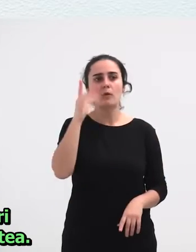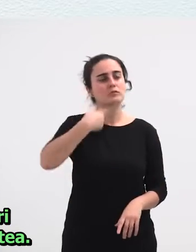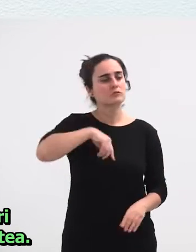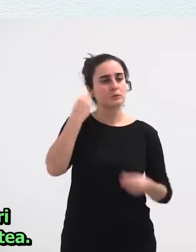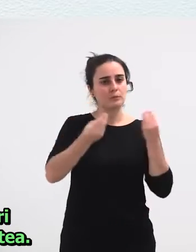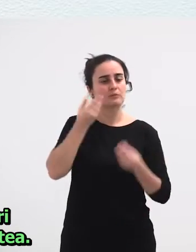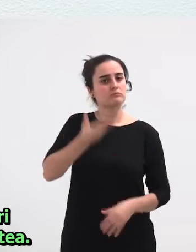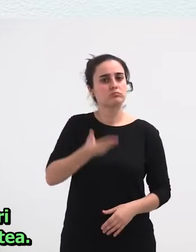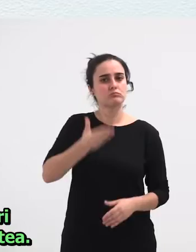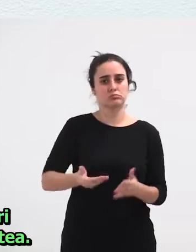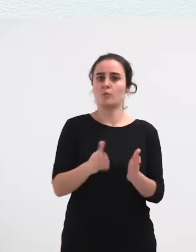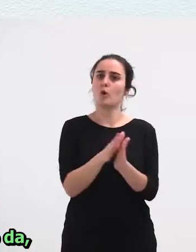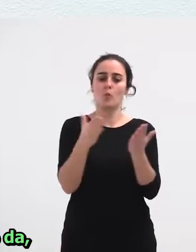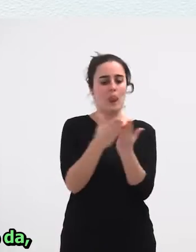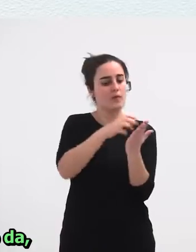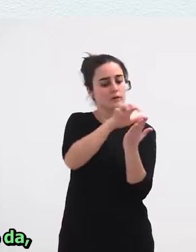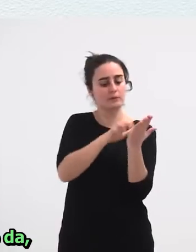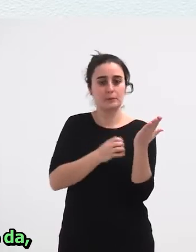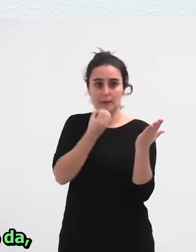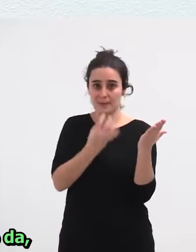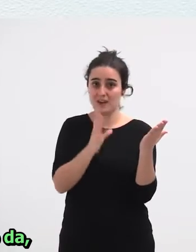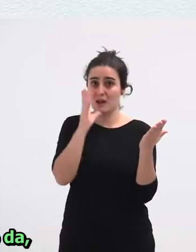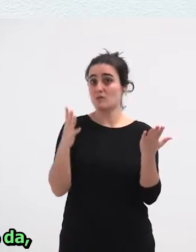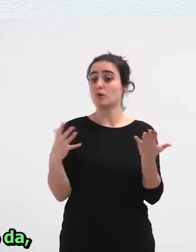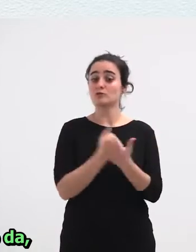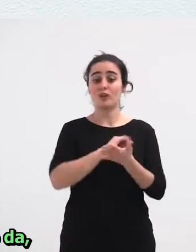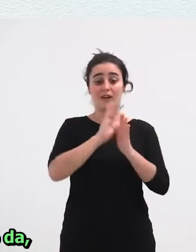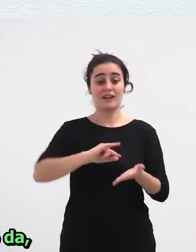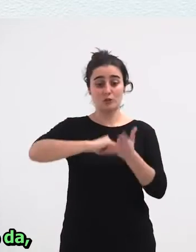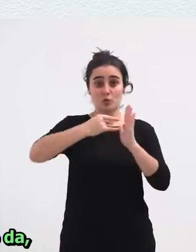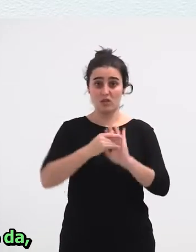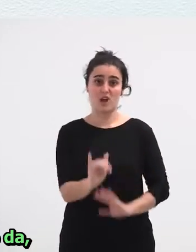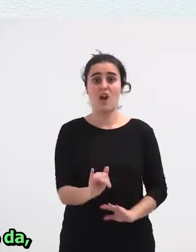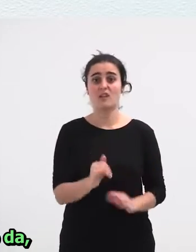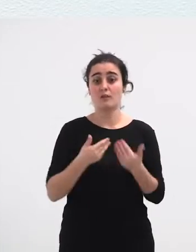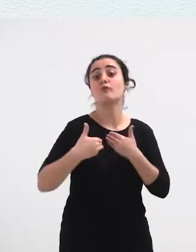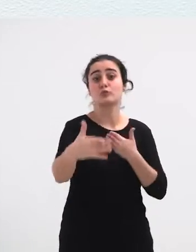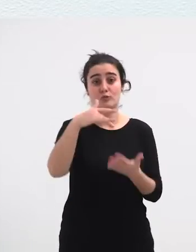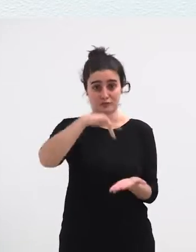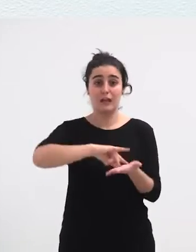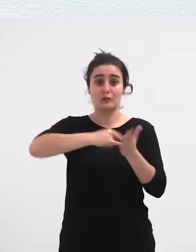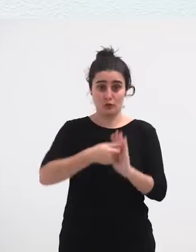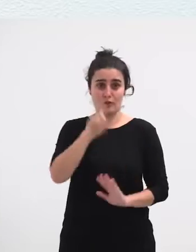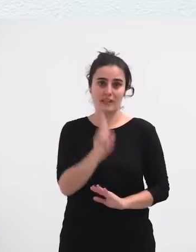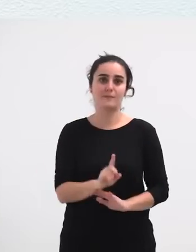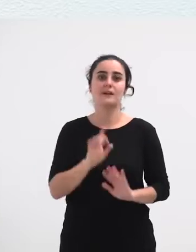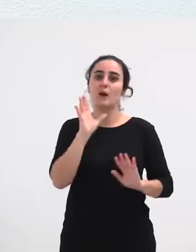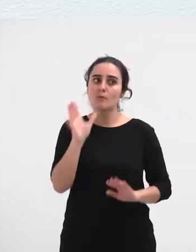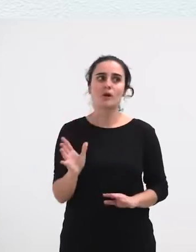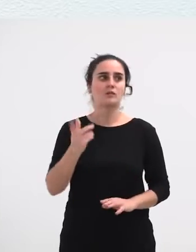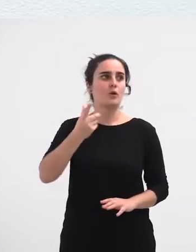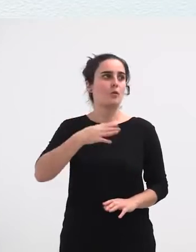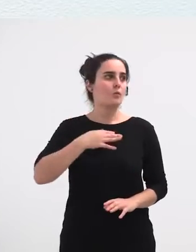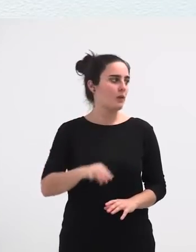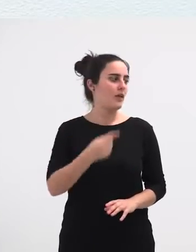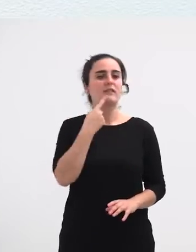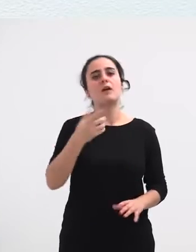Ondu idatzi eta huztea Zer ebono Dena konpontzen da Eta hori egunen batean Konponduko da Eta orduan Bueno Bagian esango da